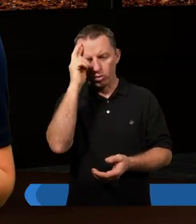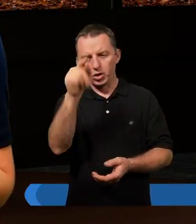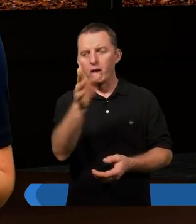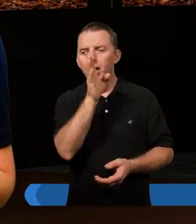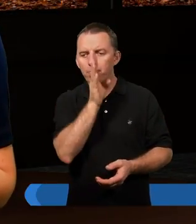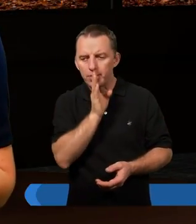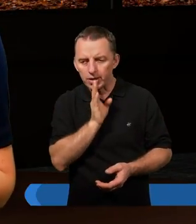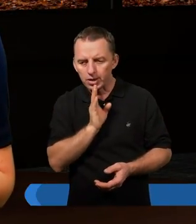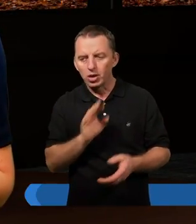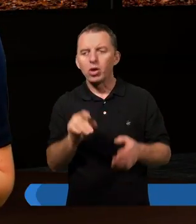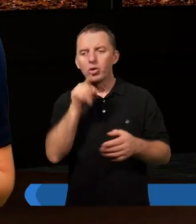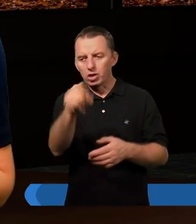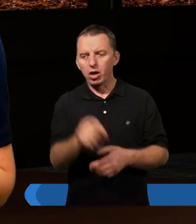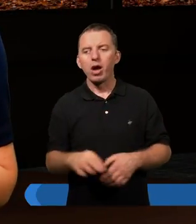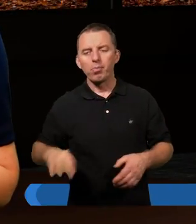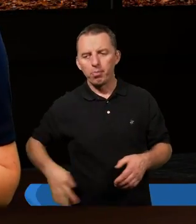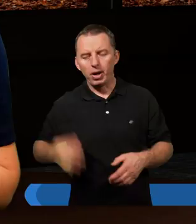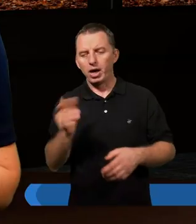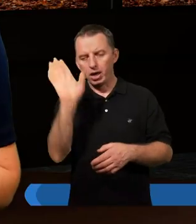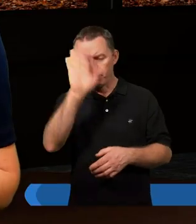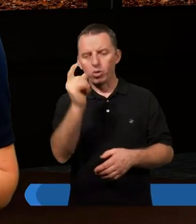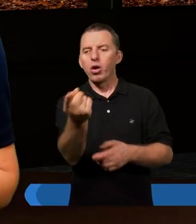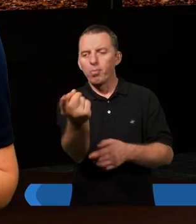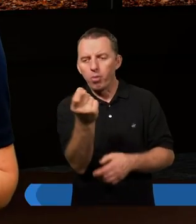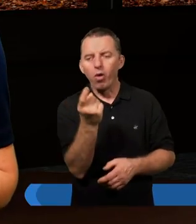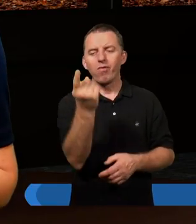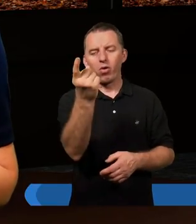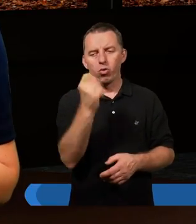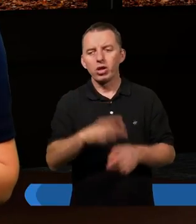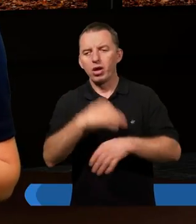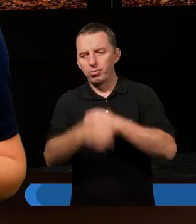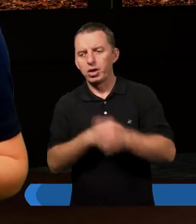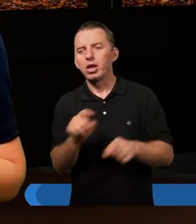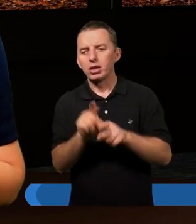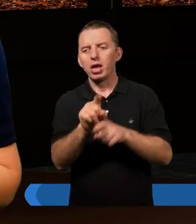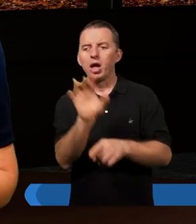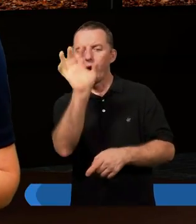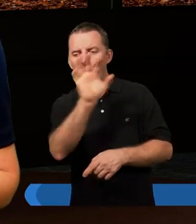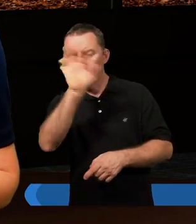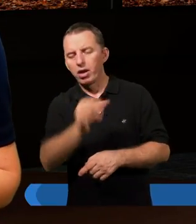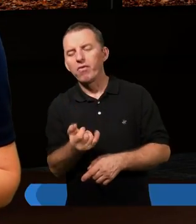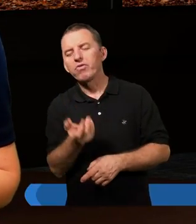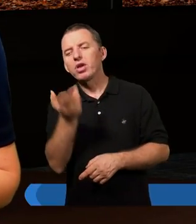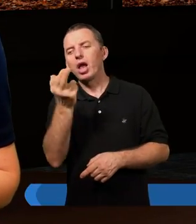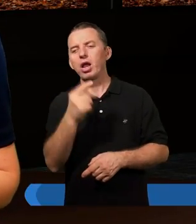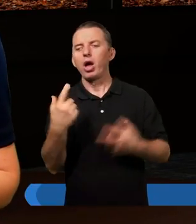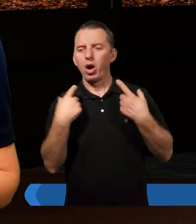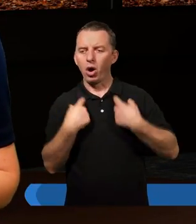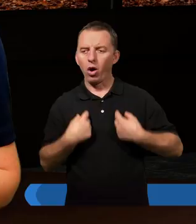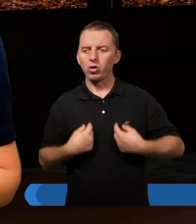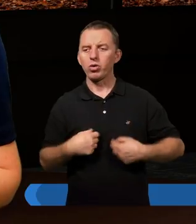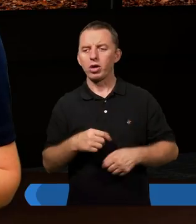do tego go Pan powołuje. Ja myślę, że Paweł był z tych osób, tak jak obserwuję z dziej